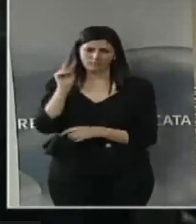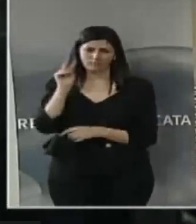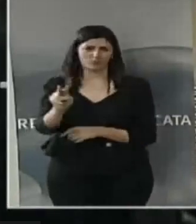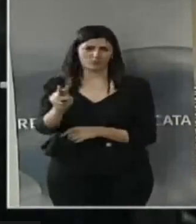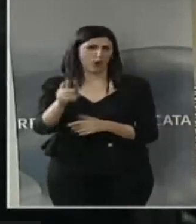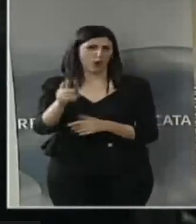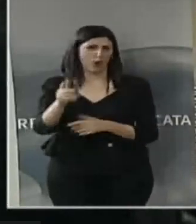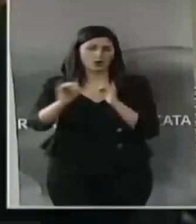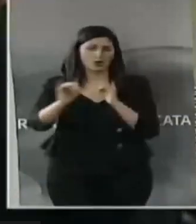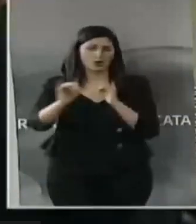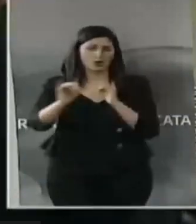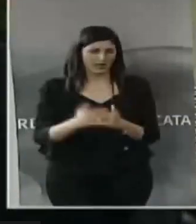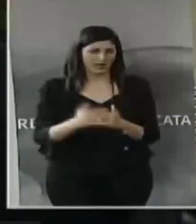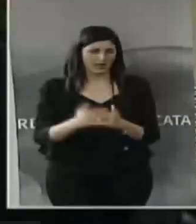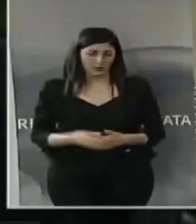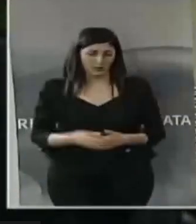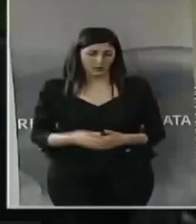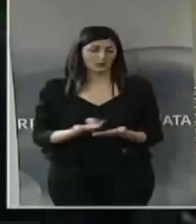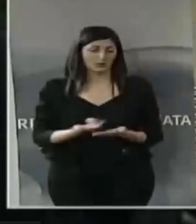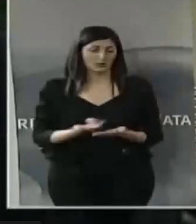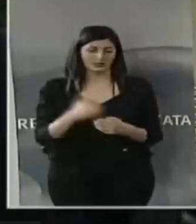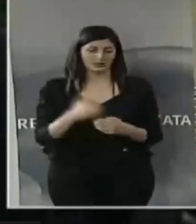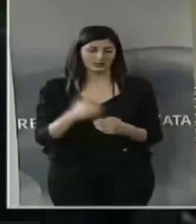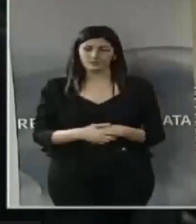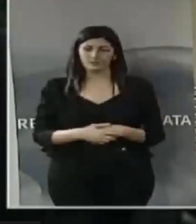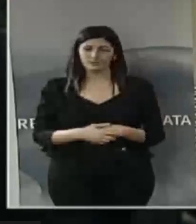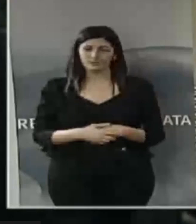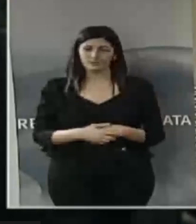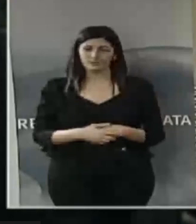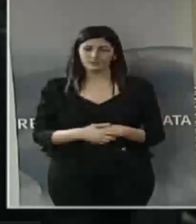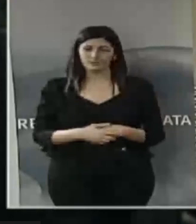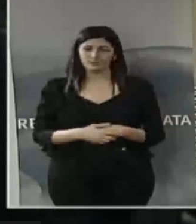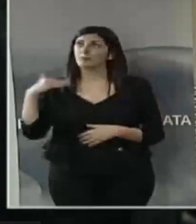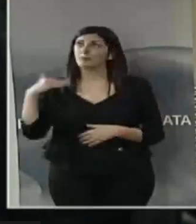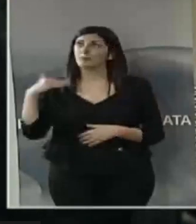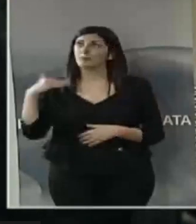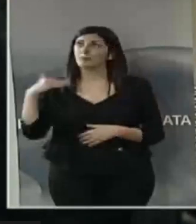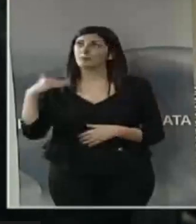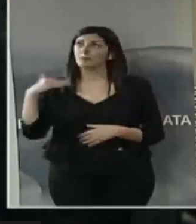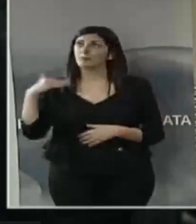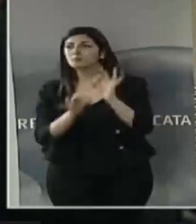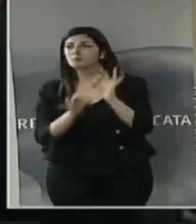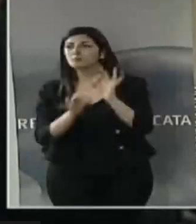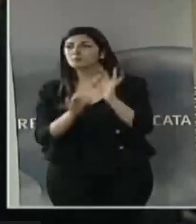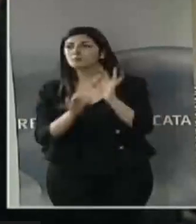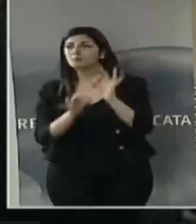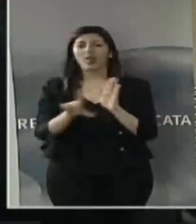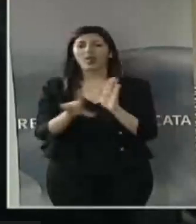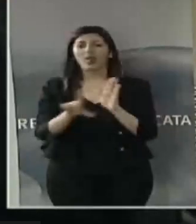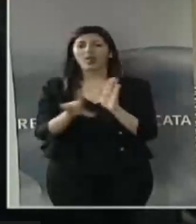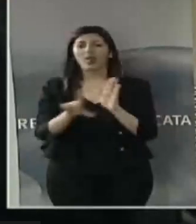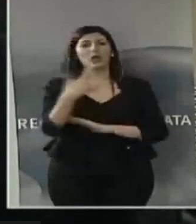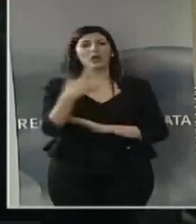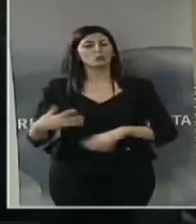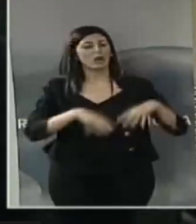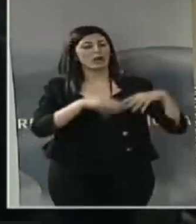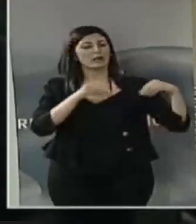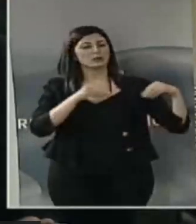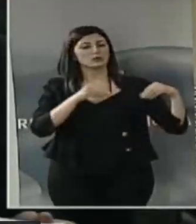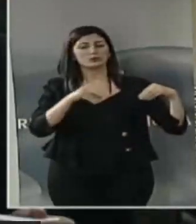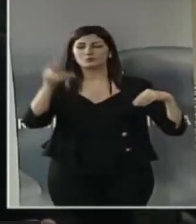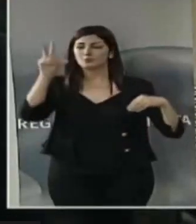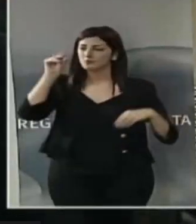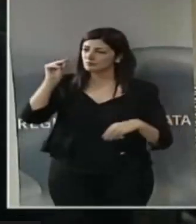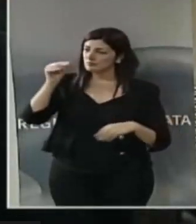essere giustificato all'inizio di questa legislatura, conoscere le capacità, le